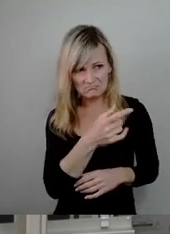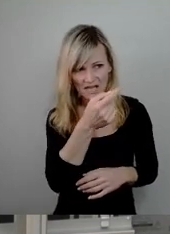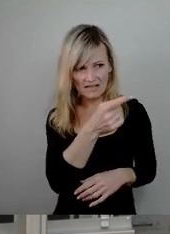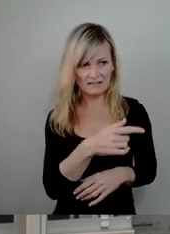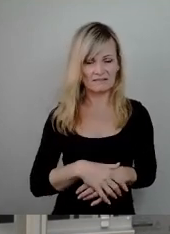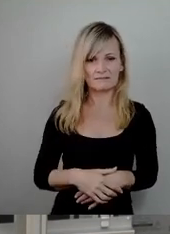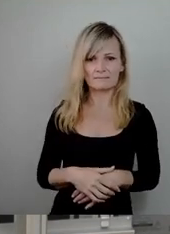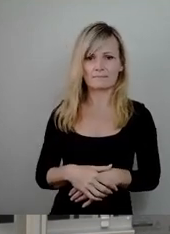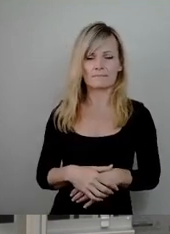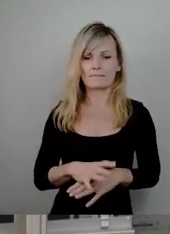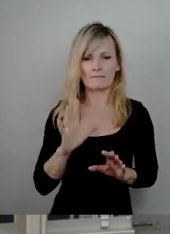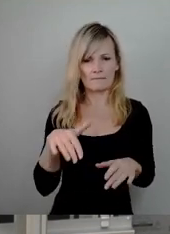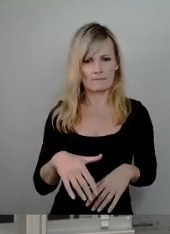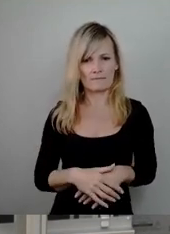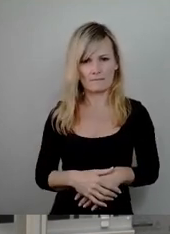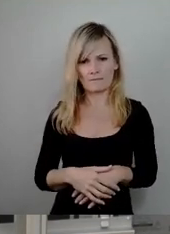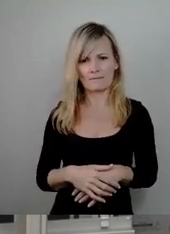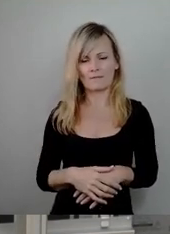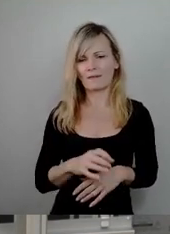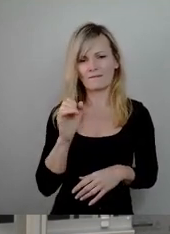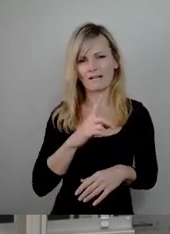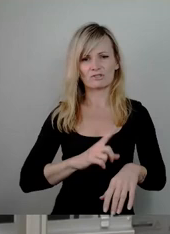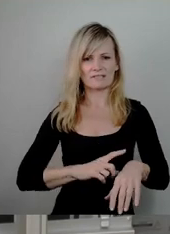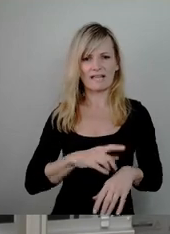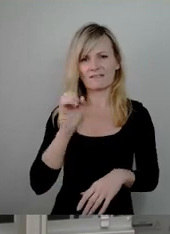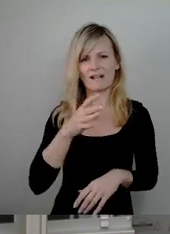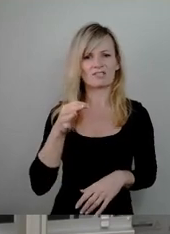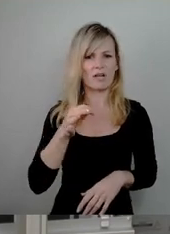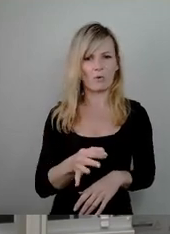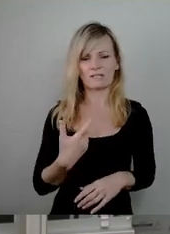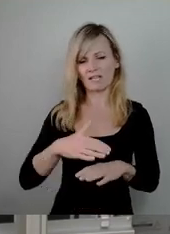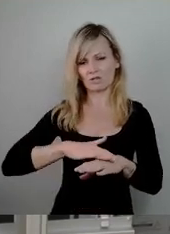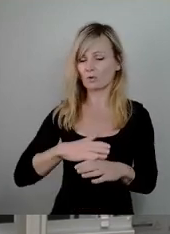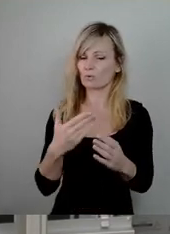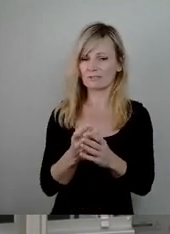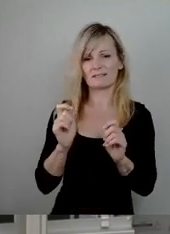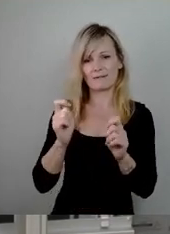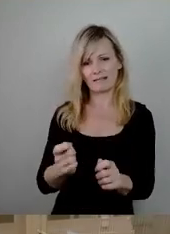unsinnig, falscher Zeit, falscher Ort. Entschuldigung, wir werden diesem Antrag nicht zustimmen können. Danke.